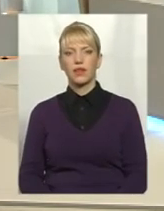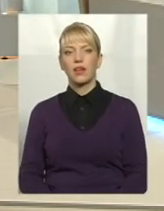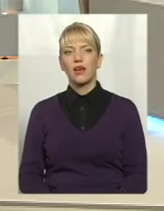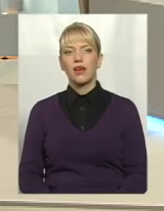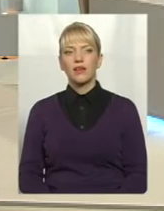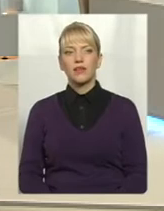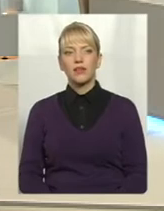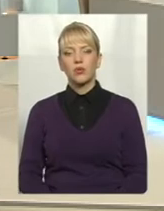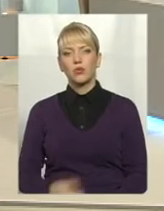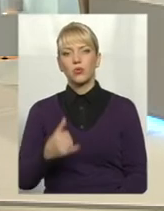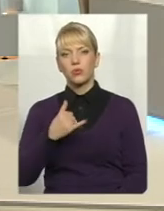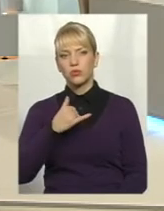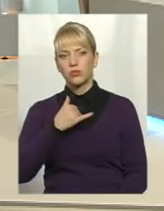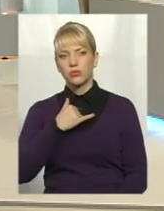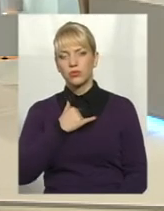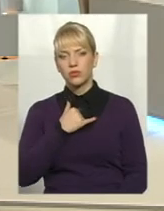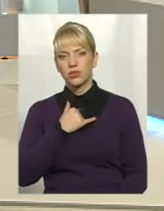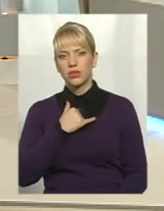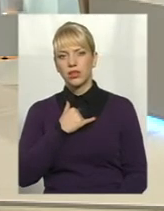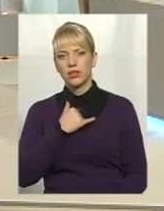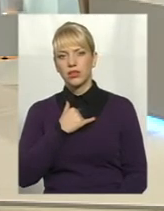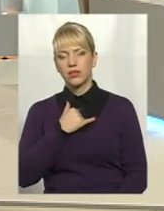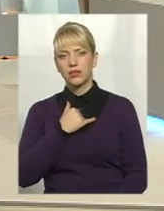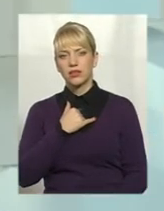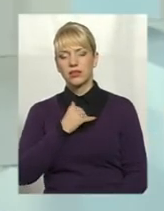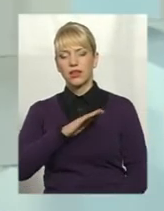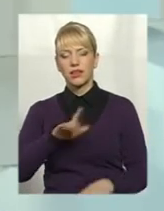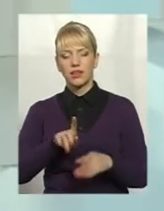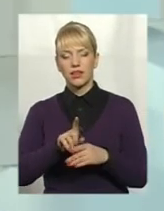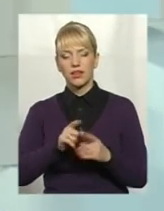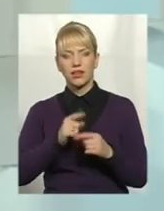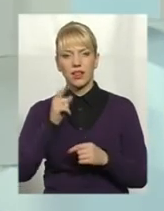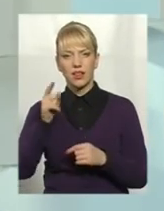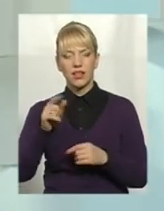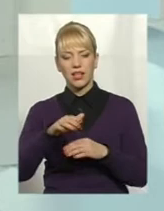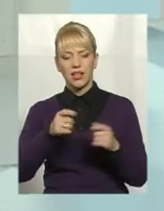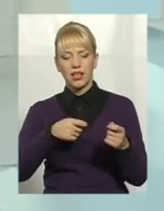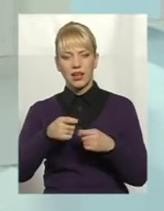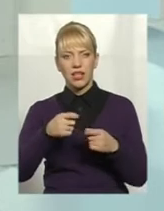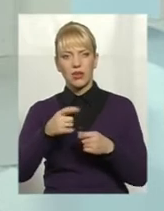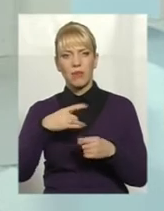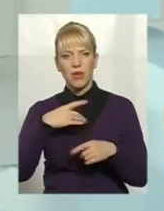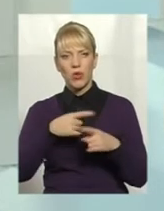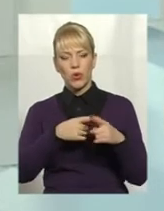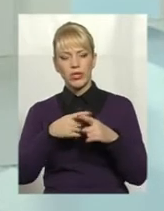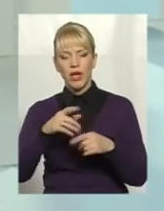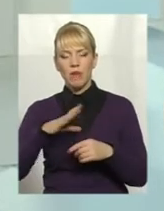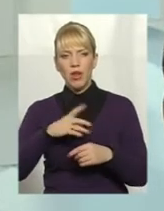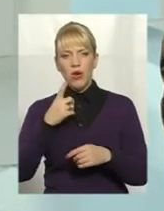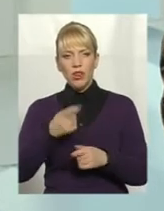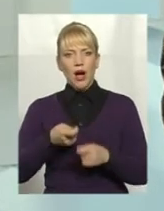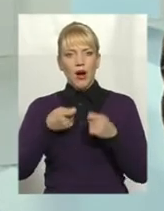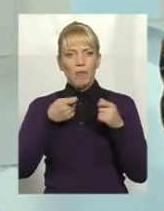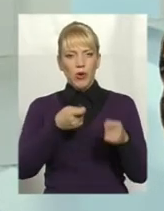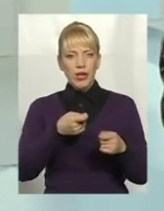у нас не такий вже далекий ринок Білорусі. У нас відбулася одна поїздка нашої делегації.